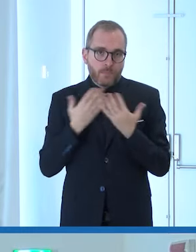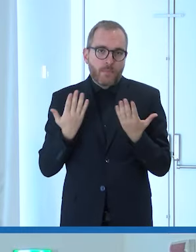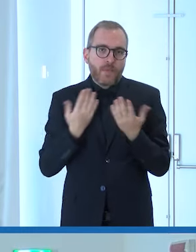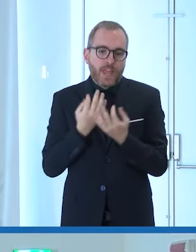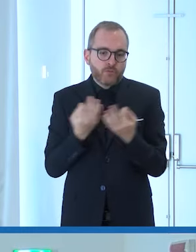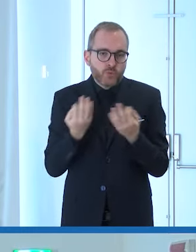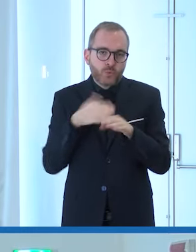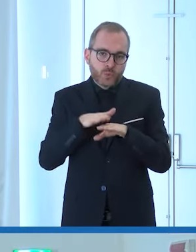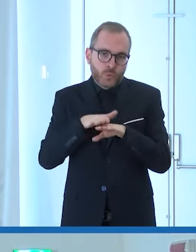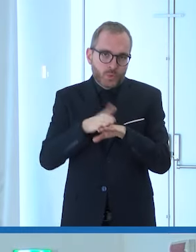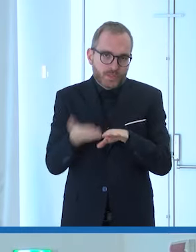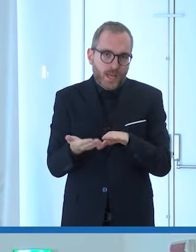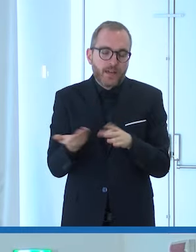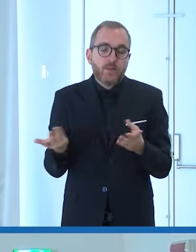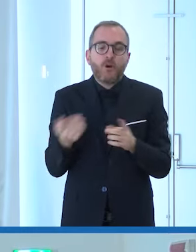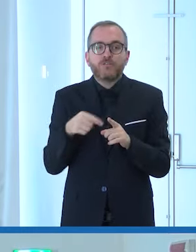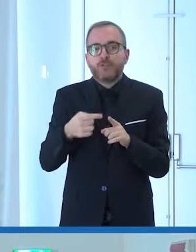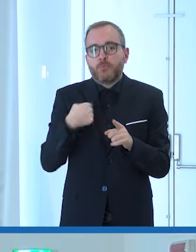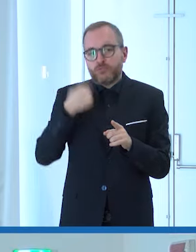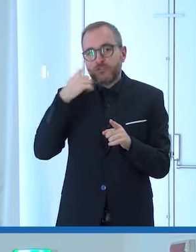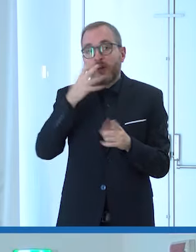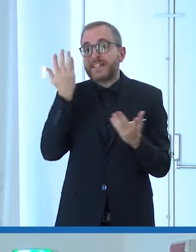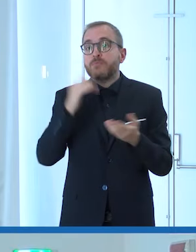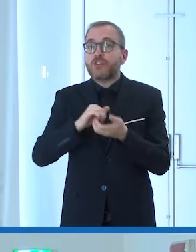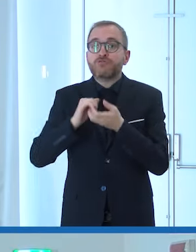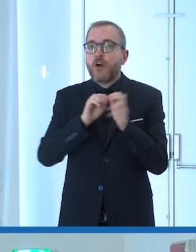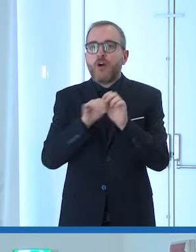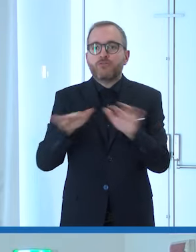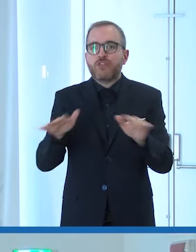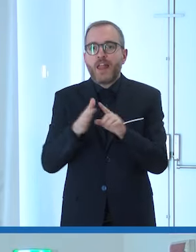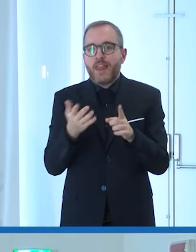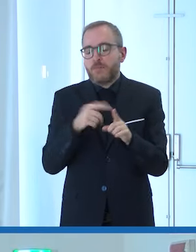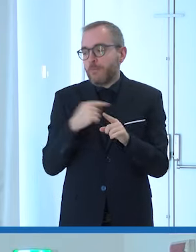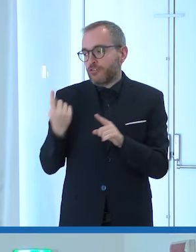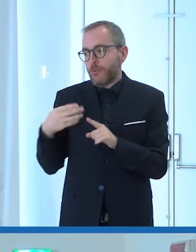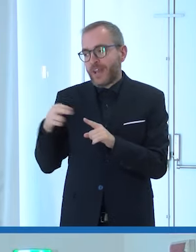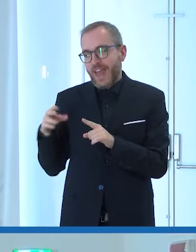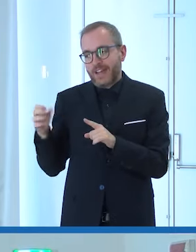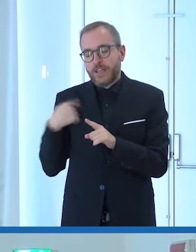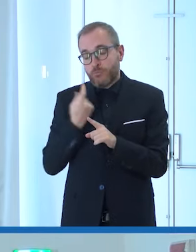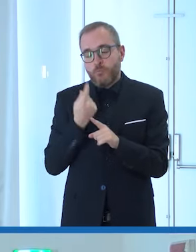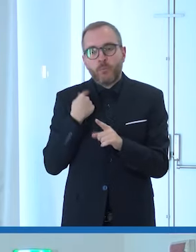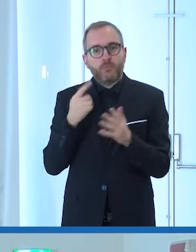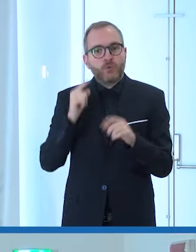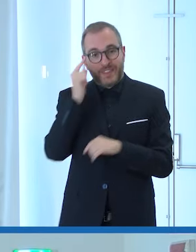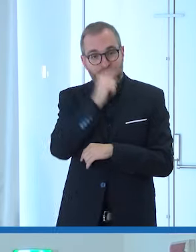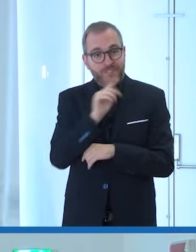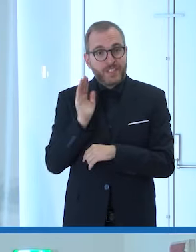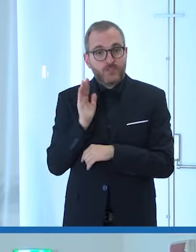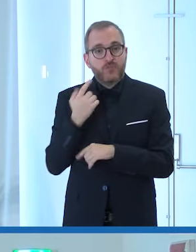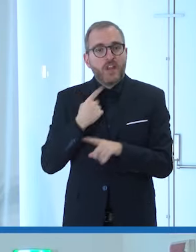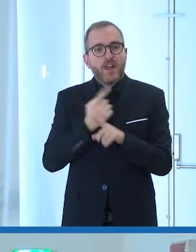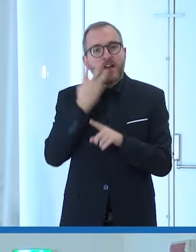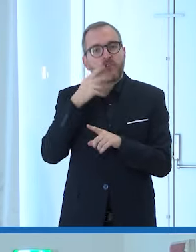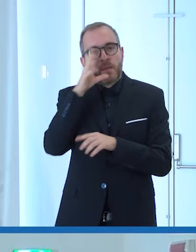utilizzare poi so che per esempio sui social ma Nadia è maestra in questo è un po' più difficile vogliamo